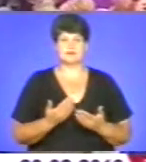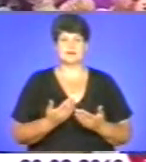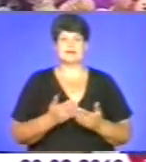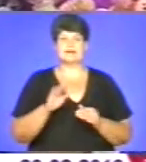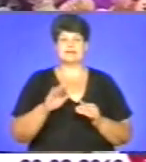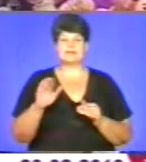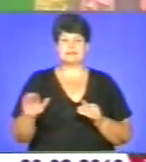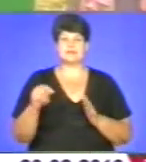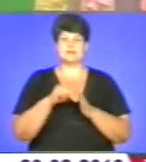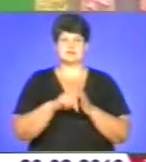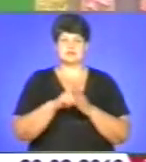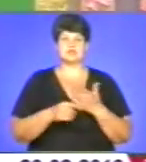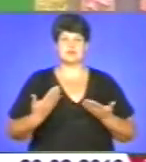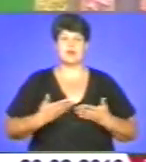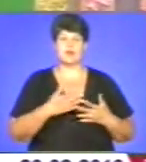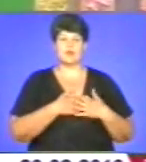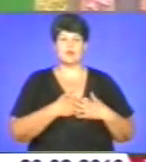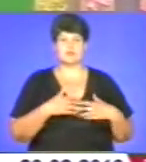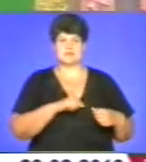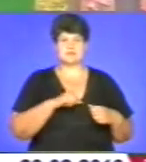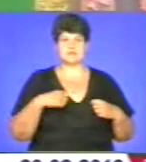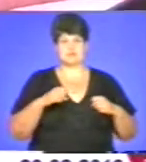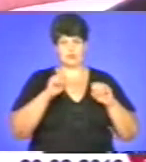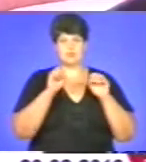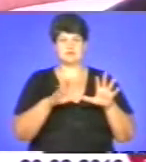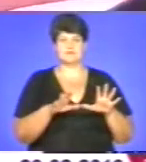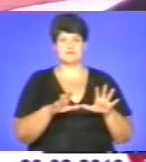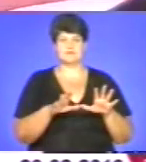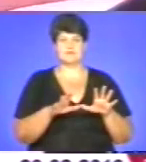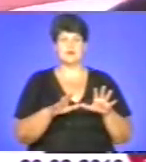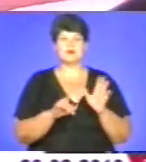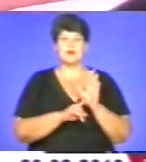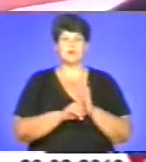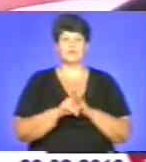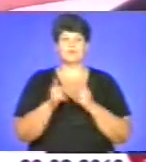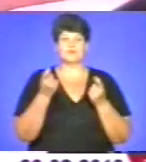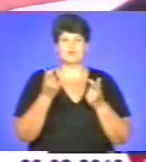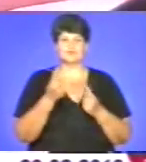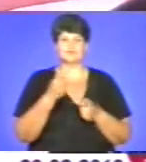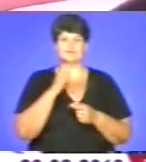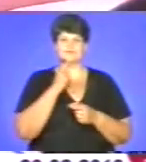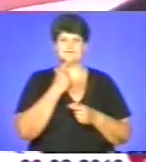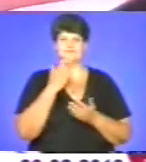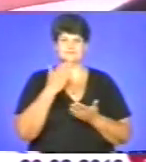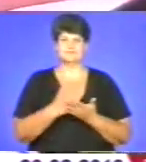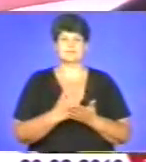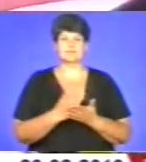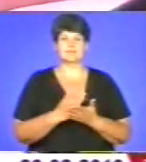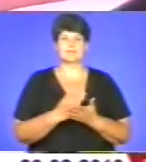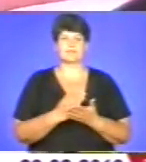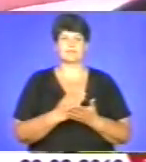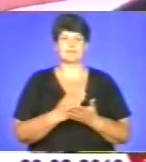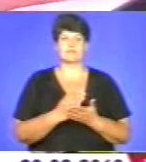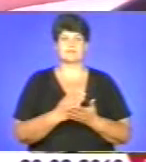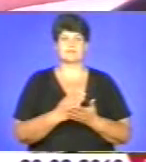життя, а любов у самопожертві, впевнений батько Іван Кулька. На початку капку були трохи такі трудно, але так,